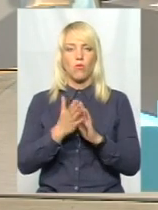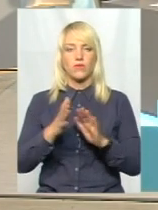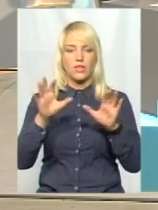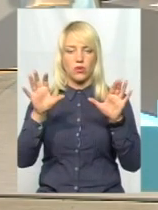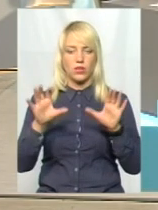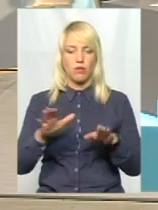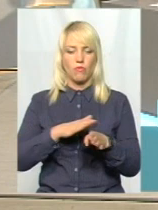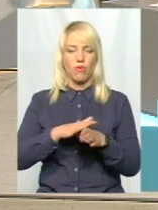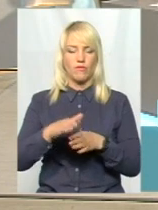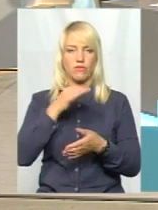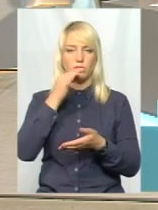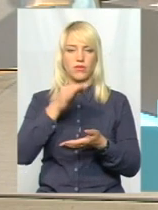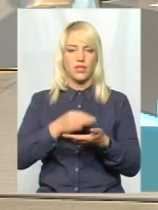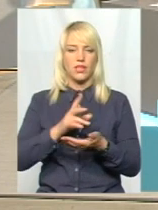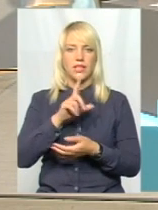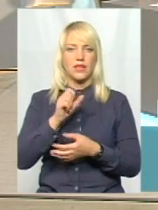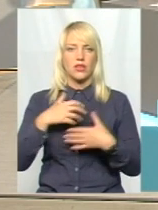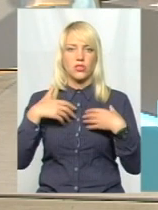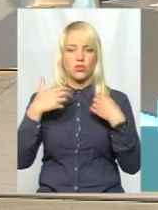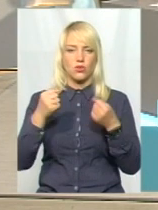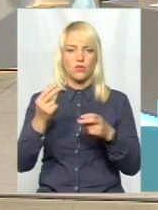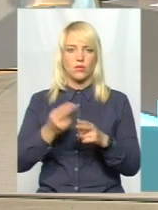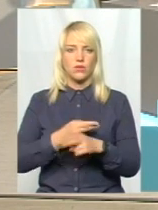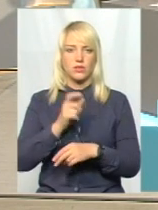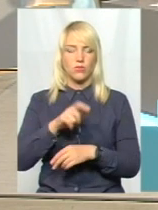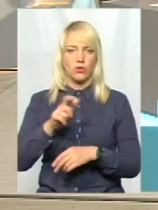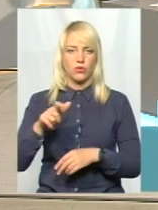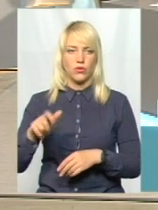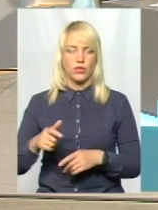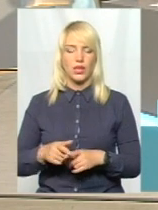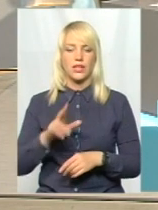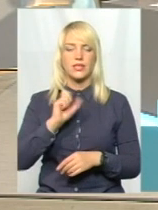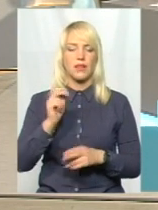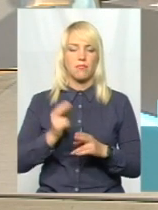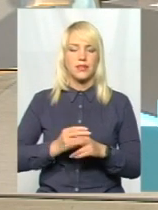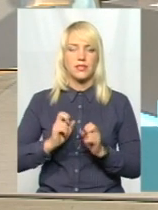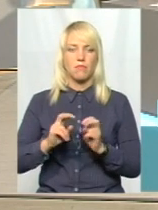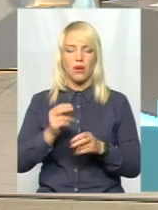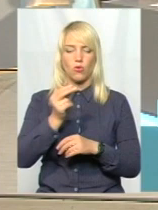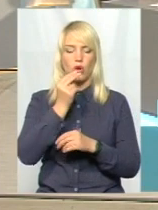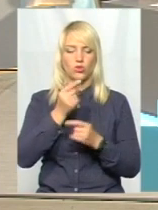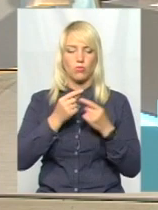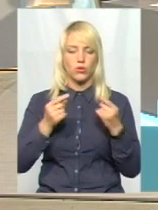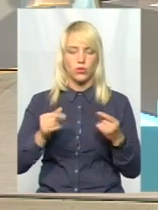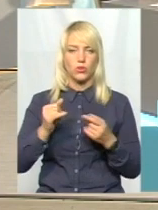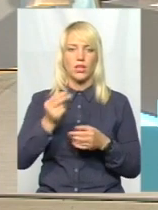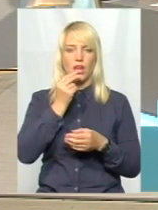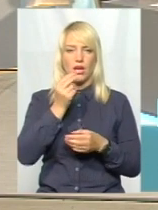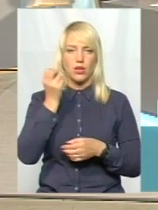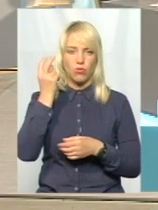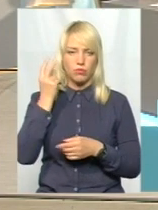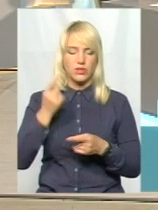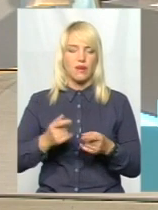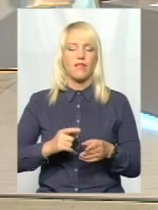відповідальність за здоров'я і безпеку людей у цьому випадку. І за безпеку харчових продуктів, цих страв, які виготовляє і несе керівник